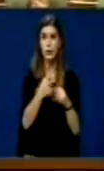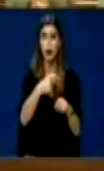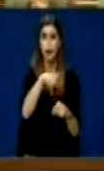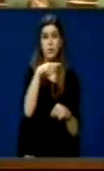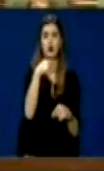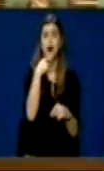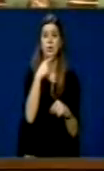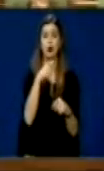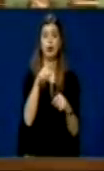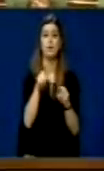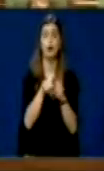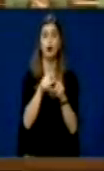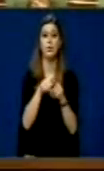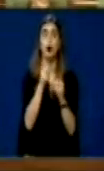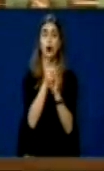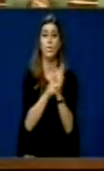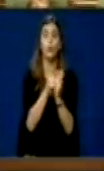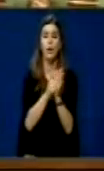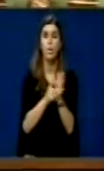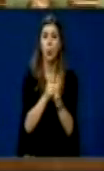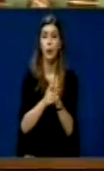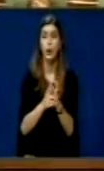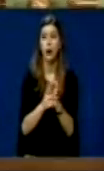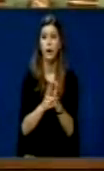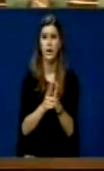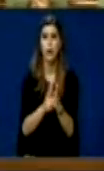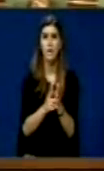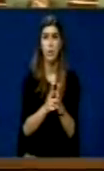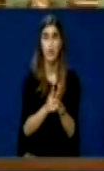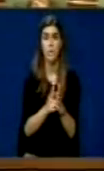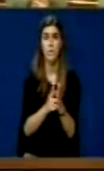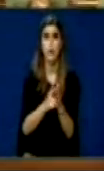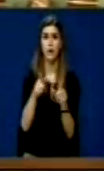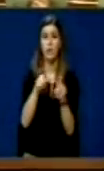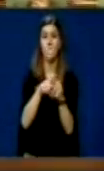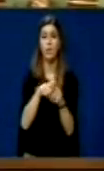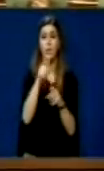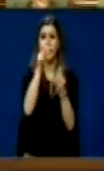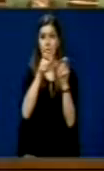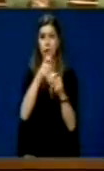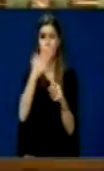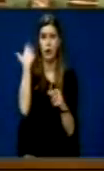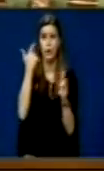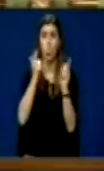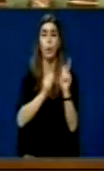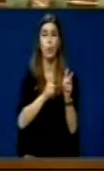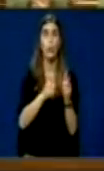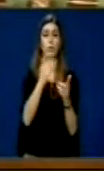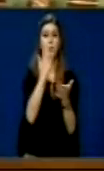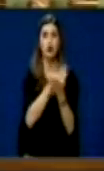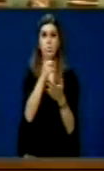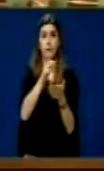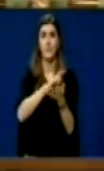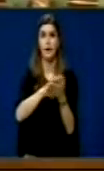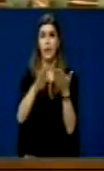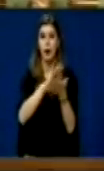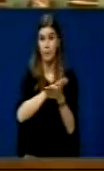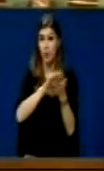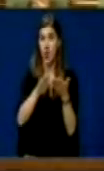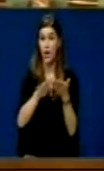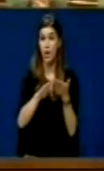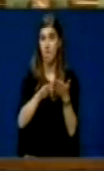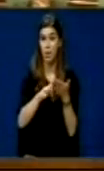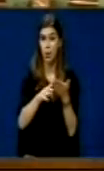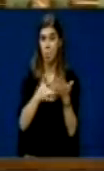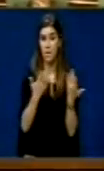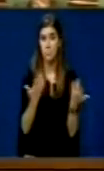bërët për kohen jo të konfliktit. Nëse për bërët amnistia për kohen që fa kanë bërër ata njerës të kohen gjatë konfliktit që në që hem luft, gjatë